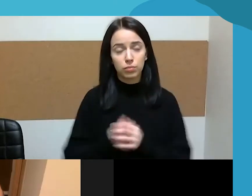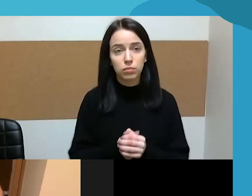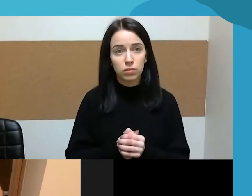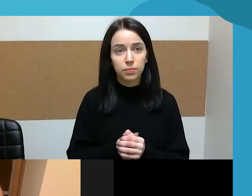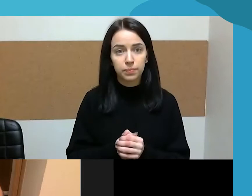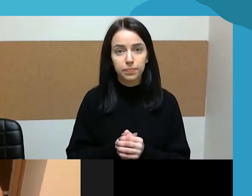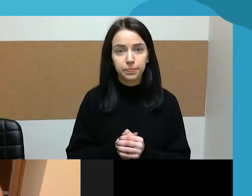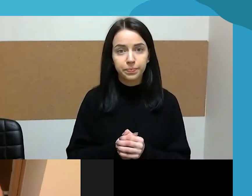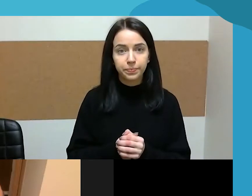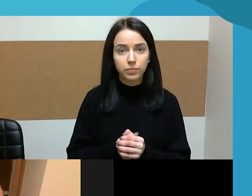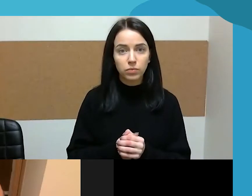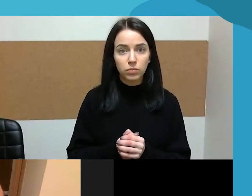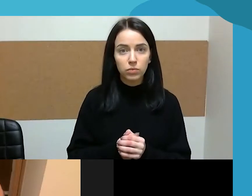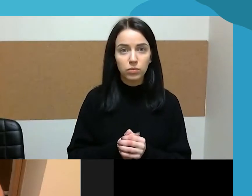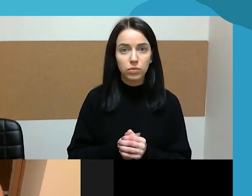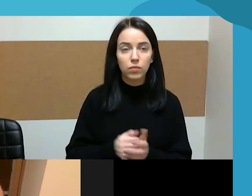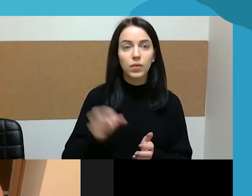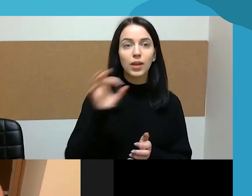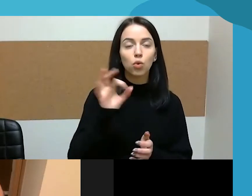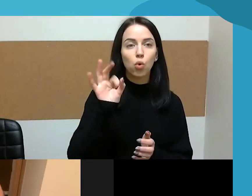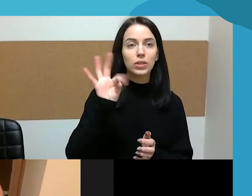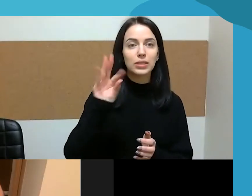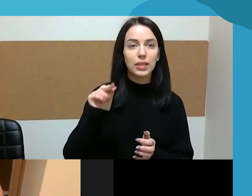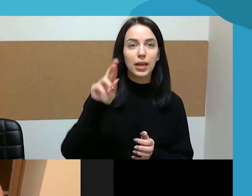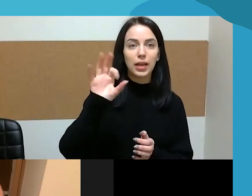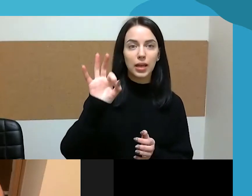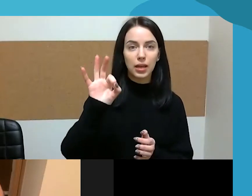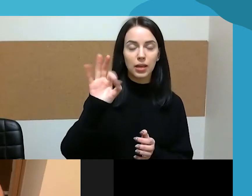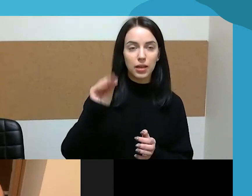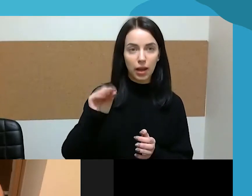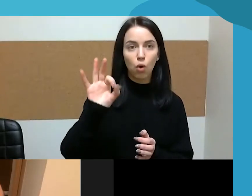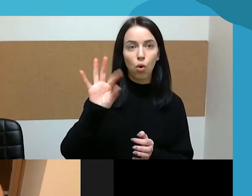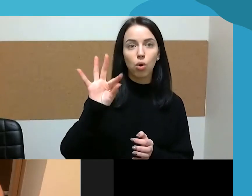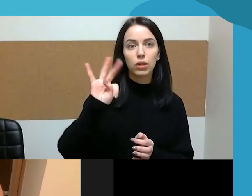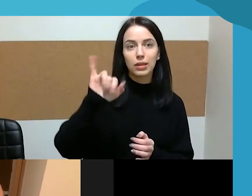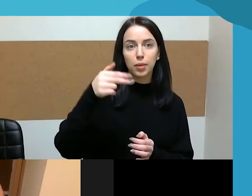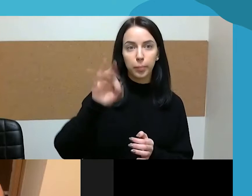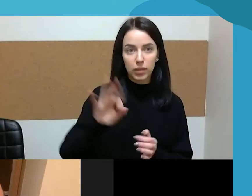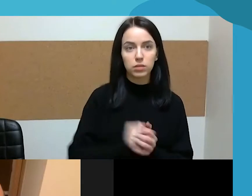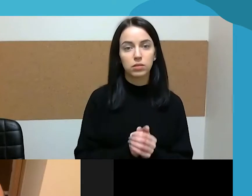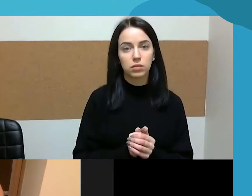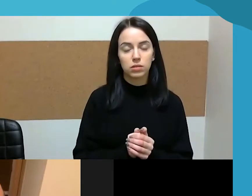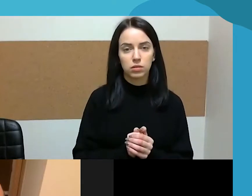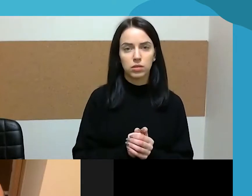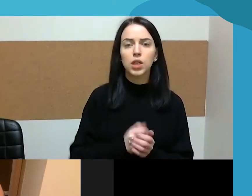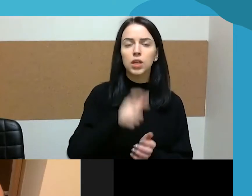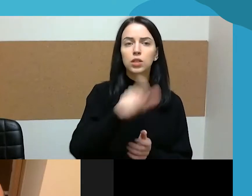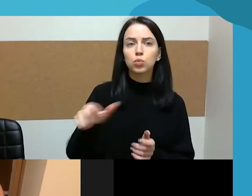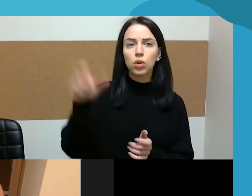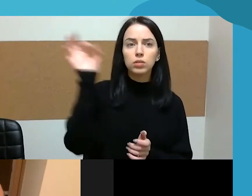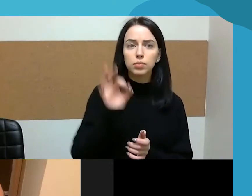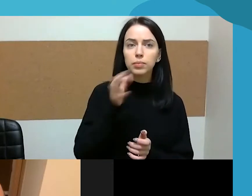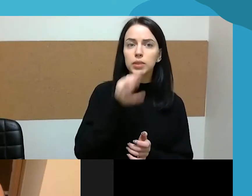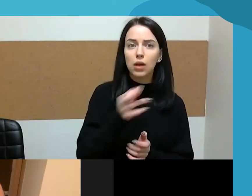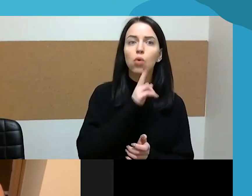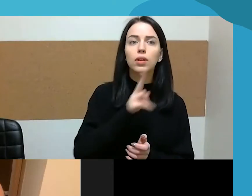Kalbant apie stereotipus, tai vėlgi žmonės įvartina, įgarsina turbūt savo mintį, kad mama yra atsakinga